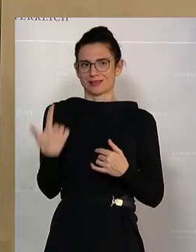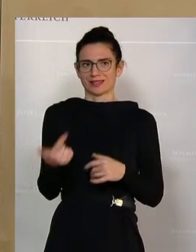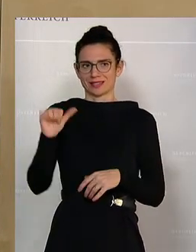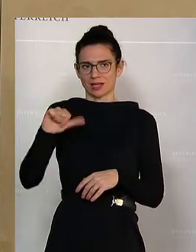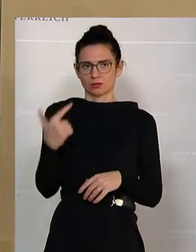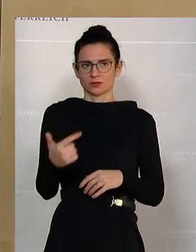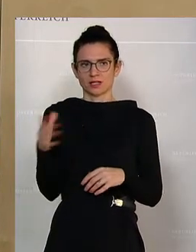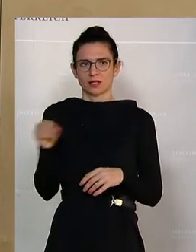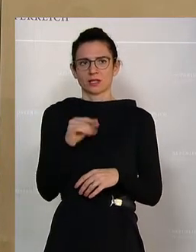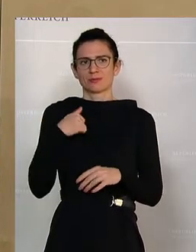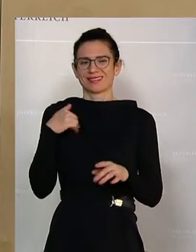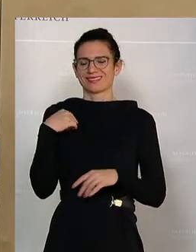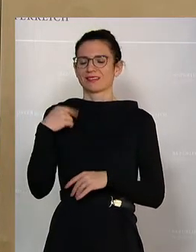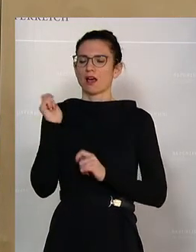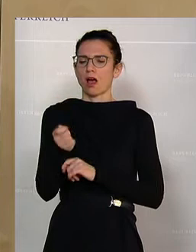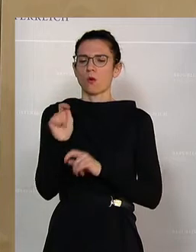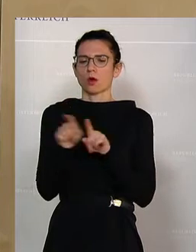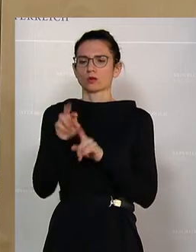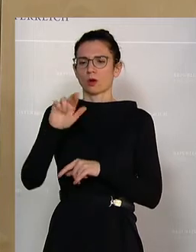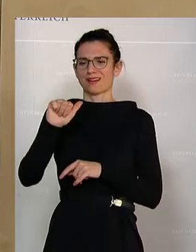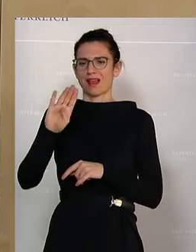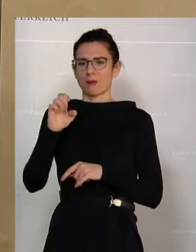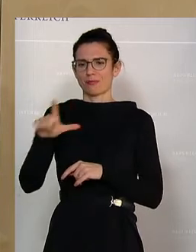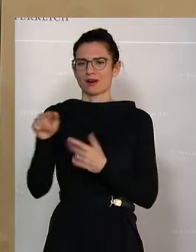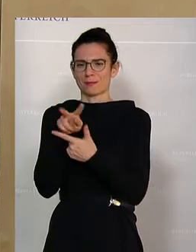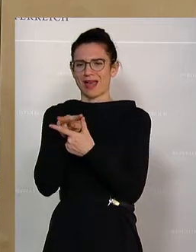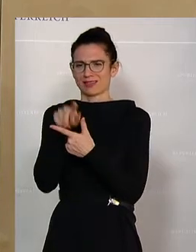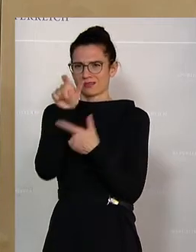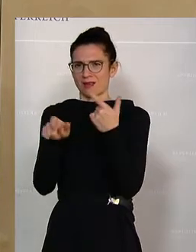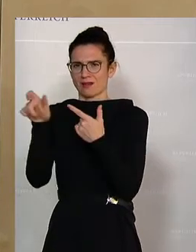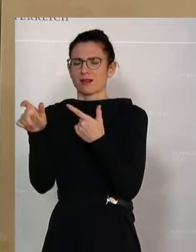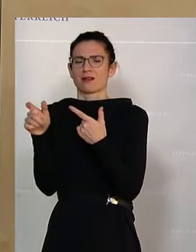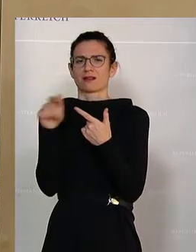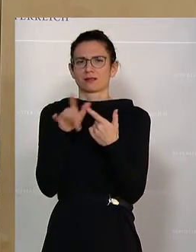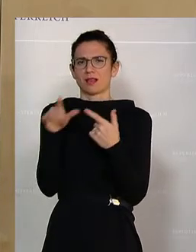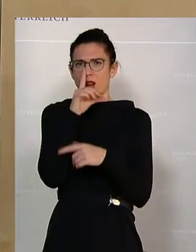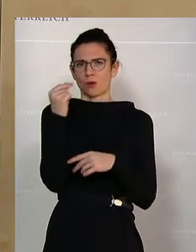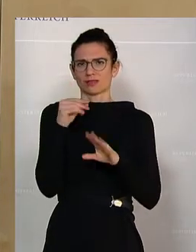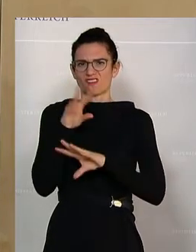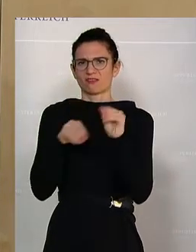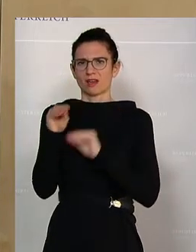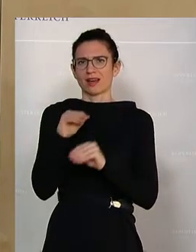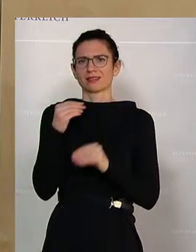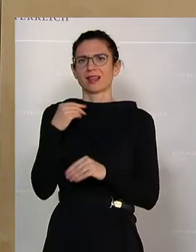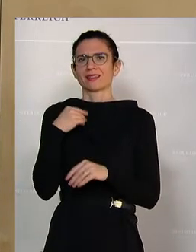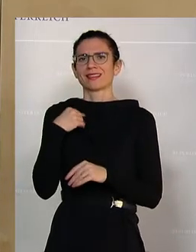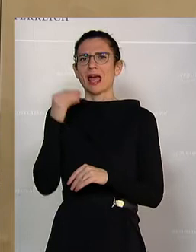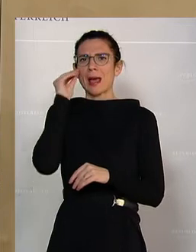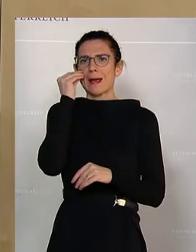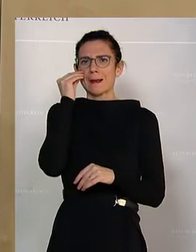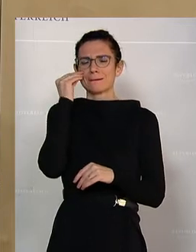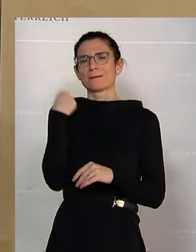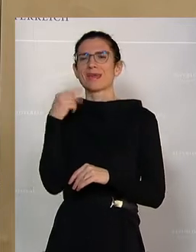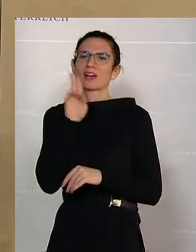Alexander Hauer und Christian Rabel, das sind die Leute vom Verein Merkwürdig, Verein für